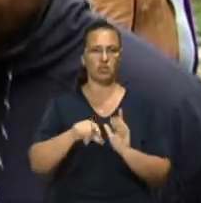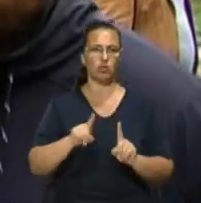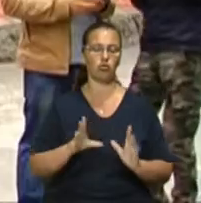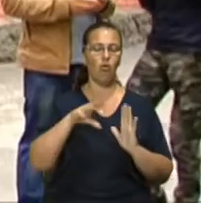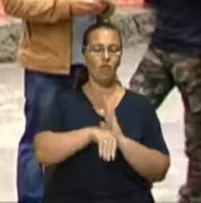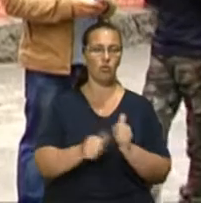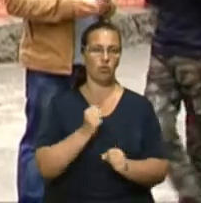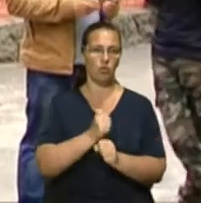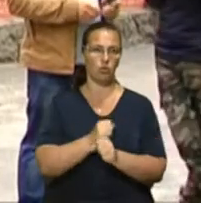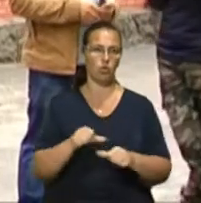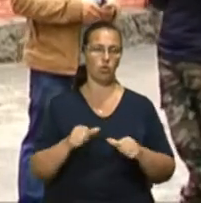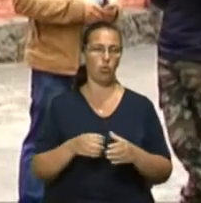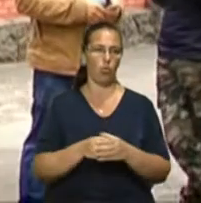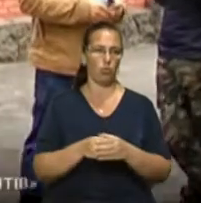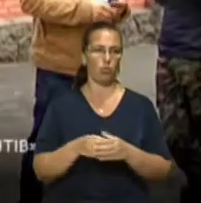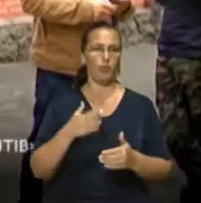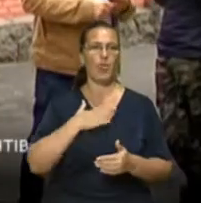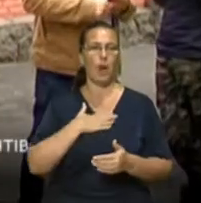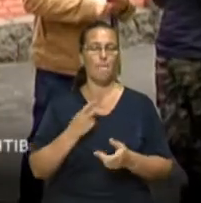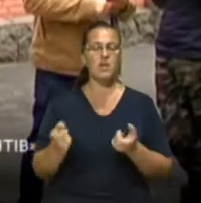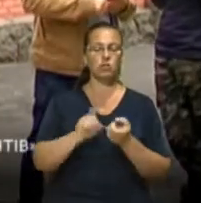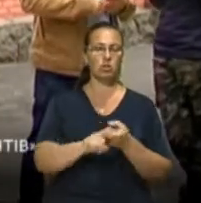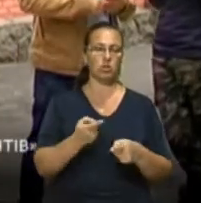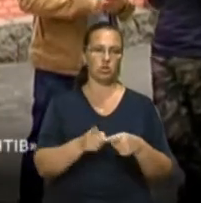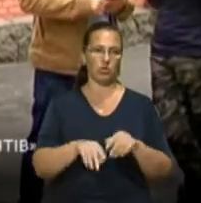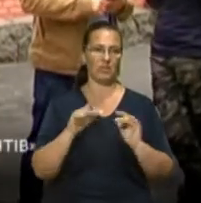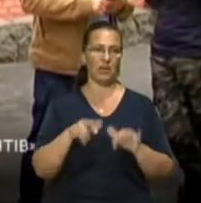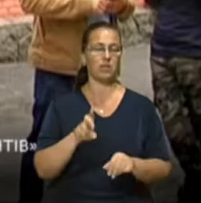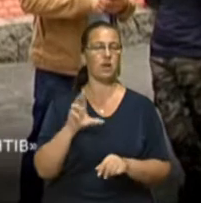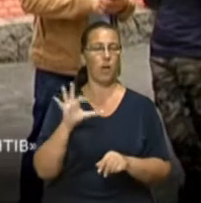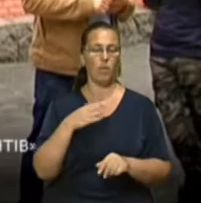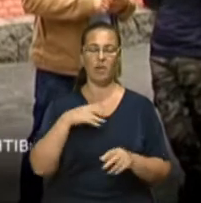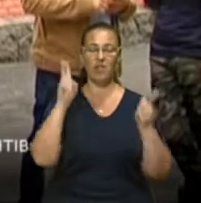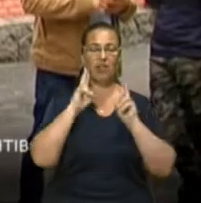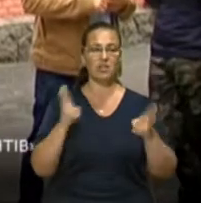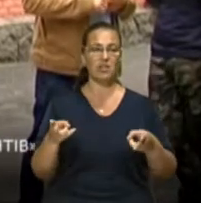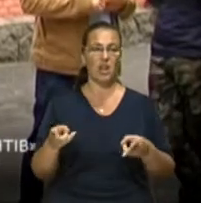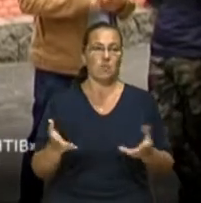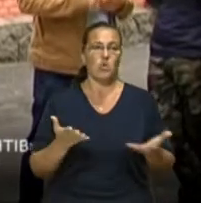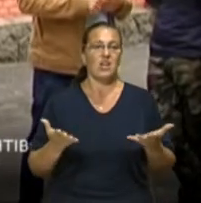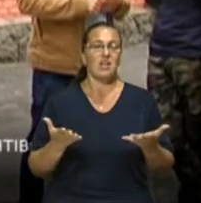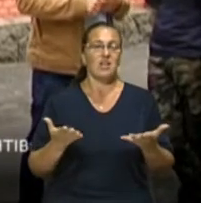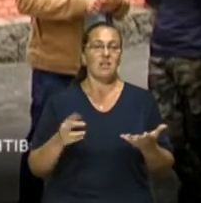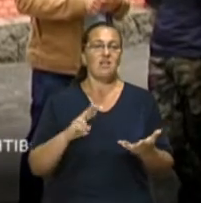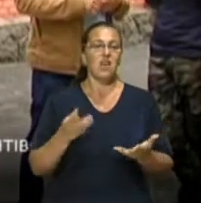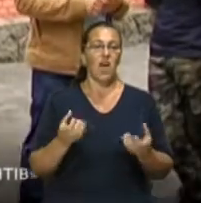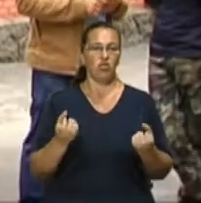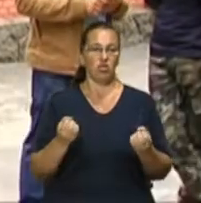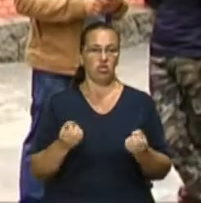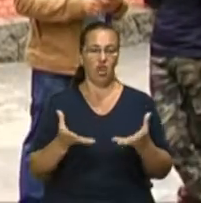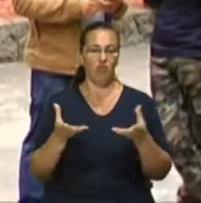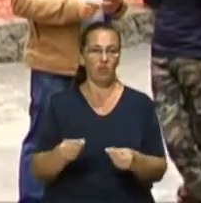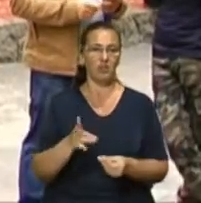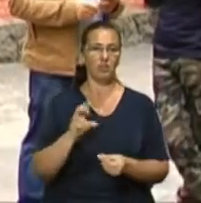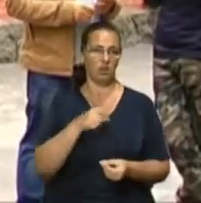робочу групу. Ми долучилися до цієї акції, бо ми не знаємо, яким ще чином вплинути на